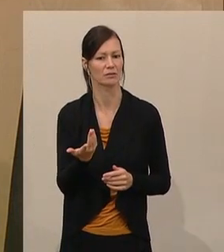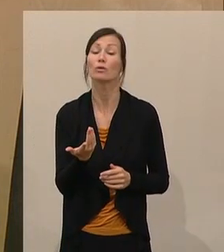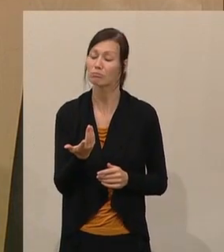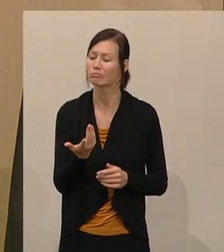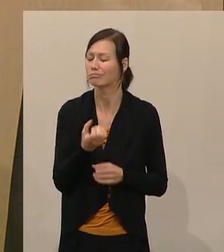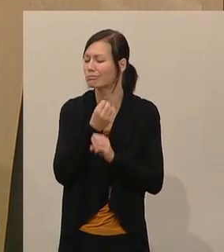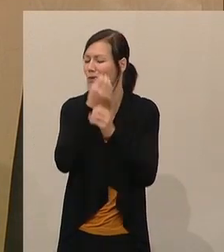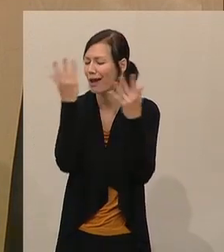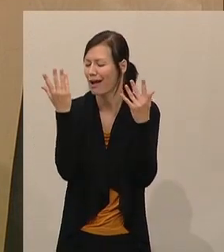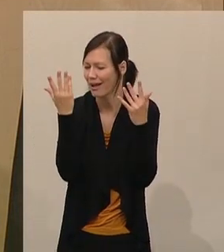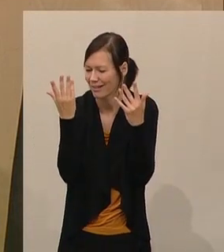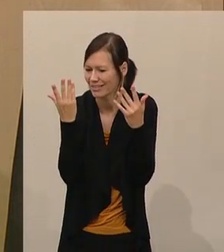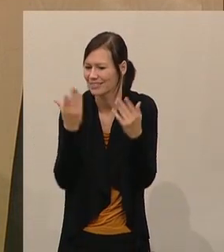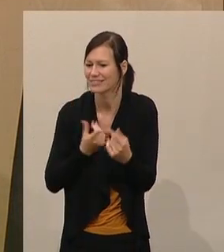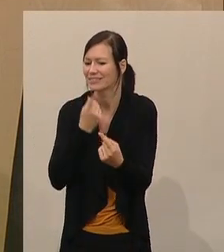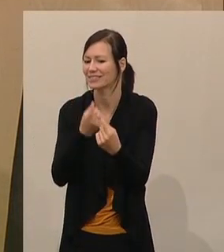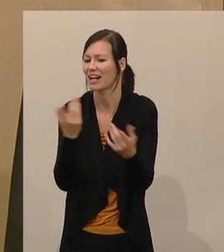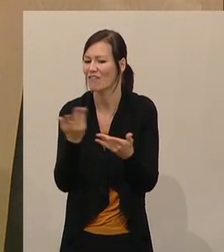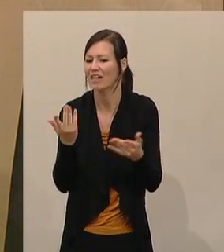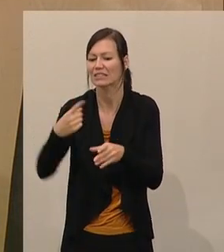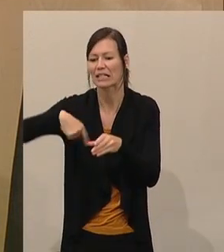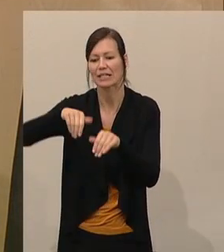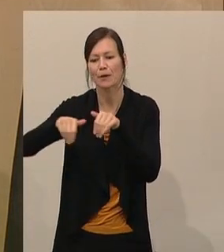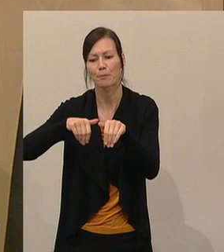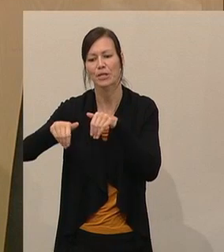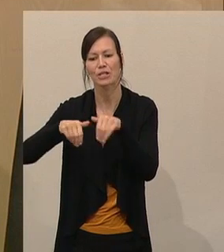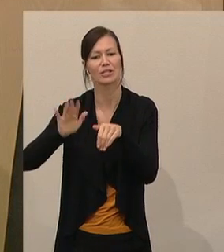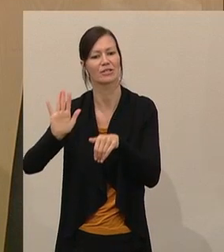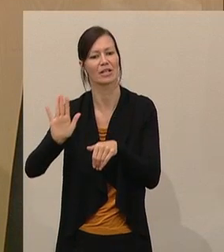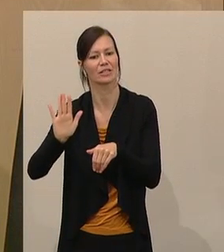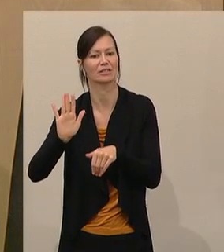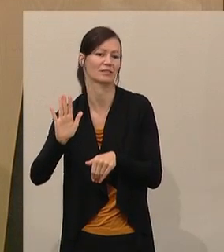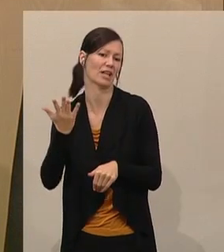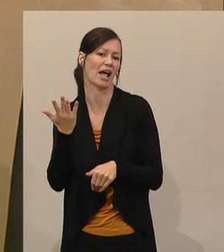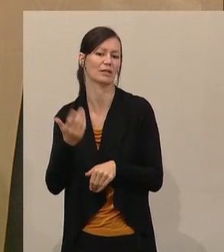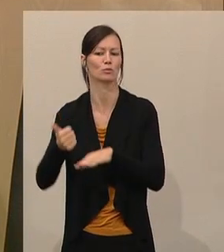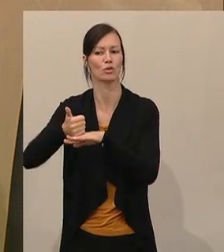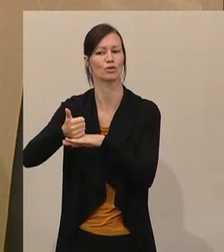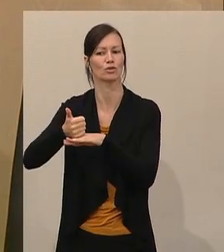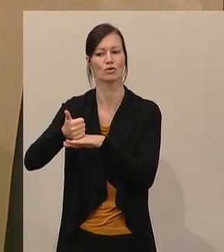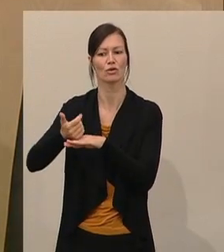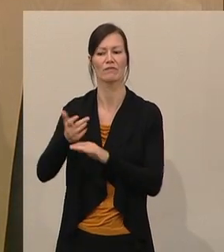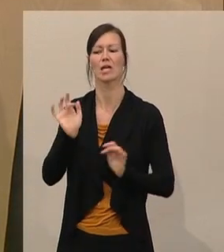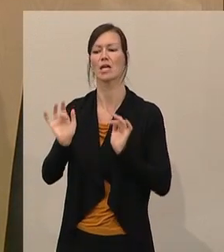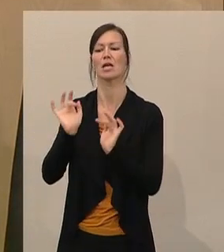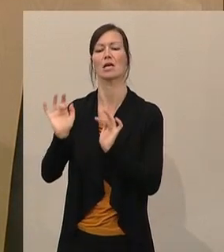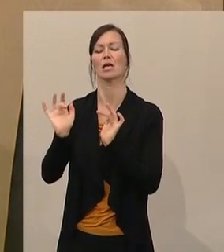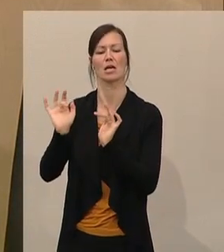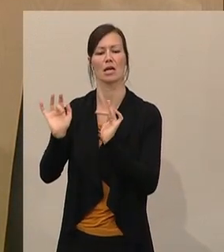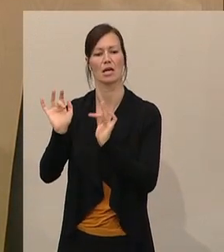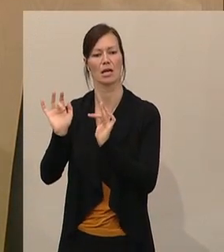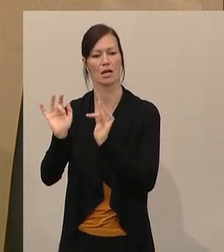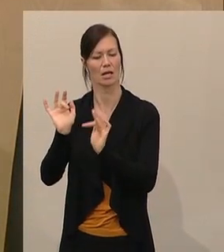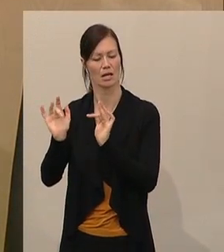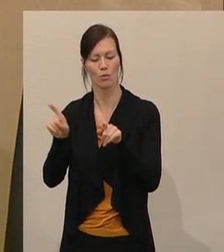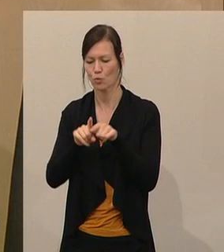Versuch zu unternehmen, den Innenminister zu diskreditieren und zu versuchen zu diskreditieren und natürlich der Opposition auch eine Bühne